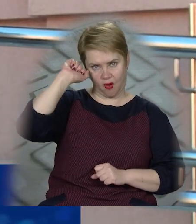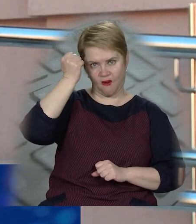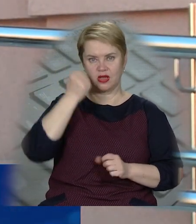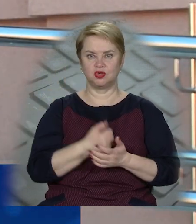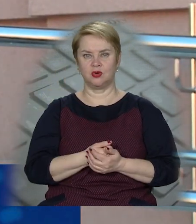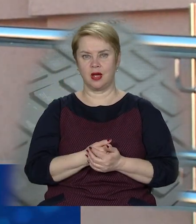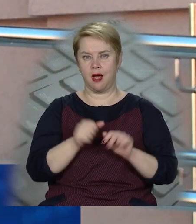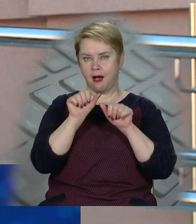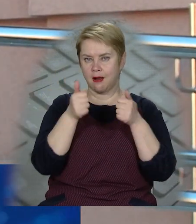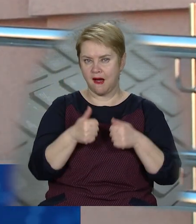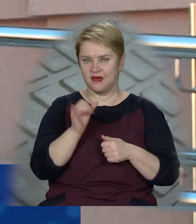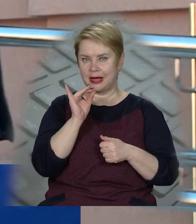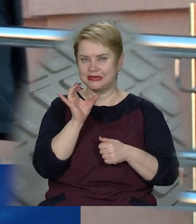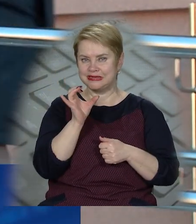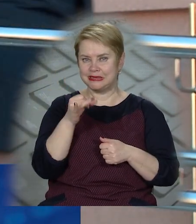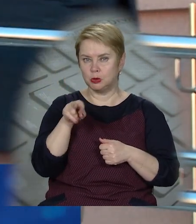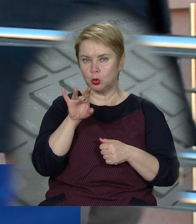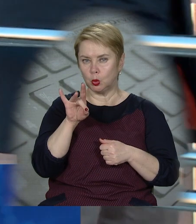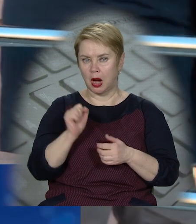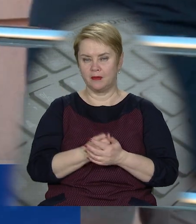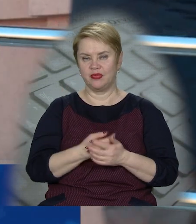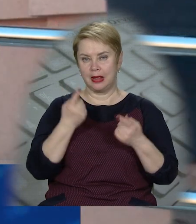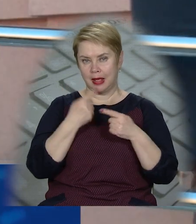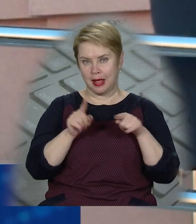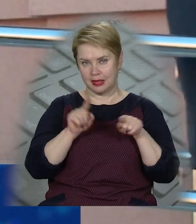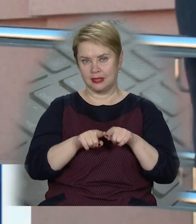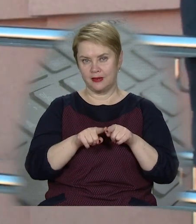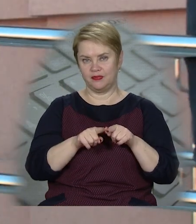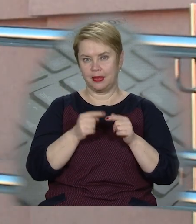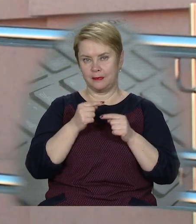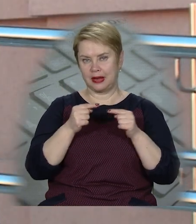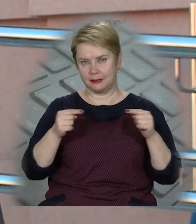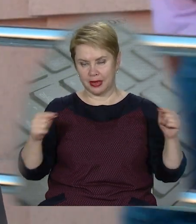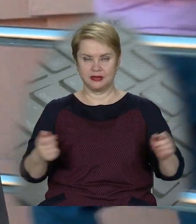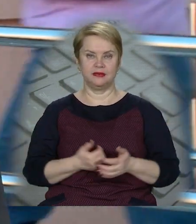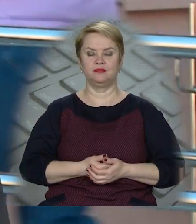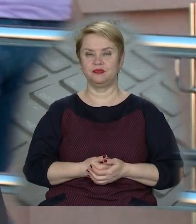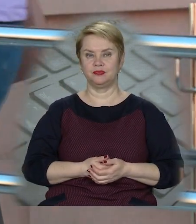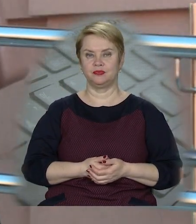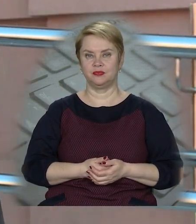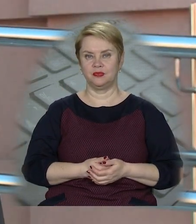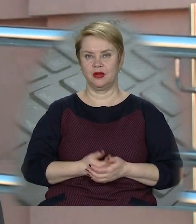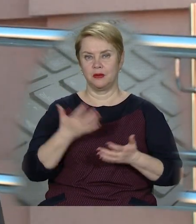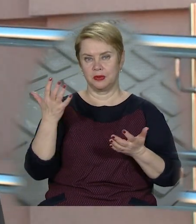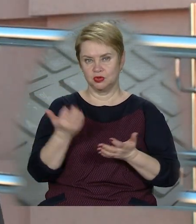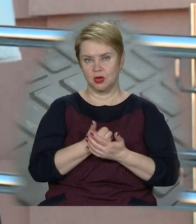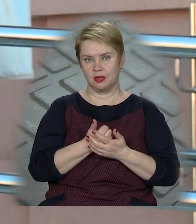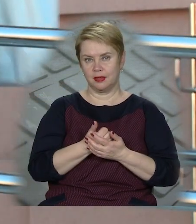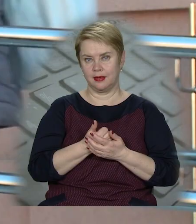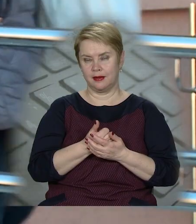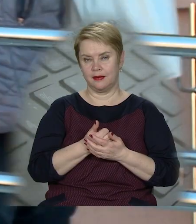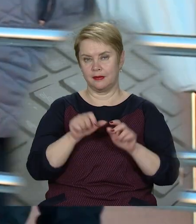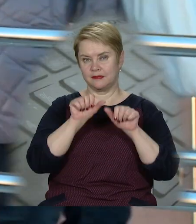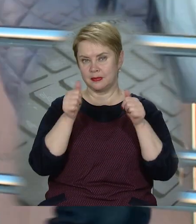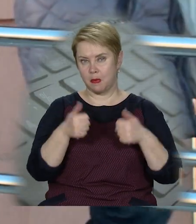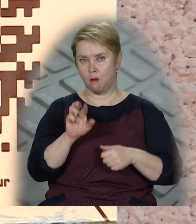графіку Сідура. Тому що графіка – це бумага, ви розумієте, а тут виходить матеріал,